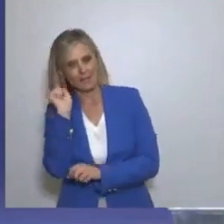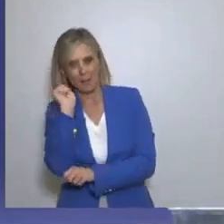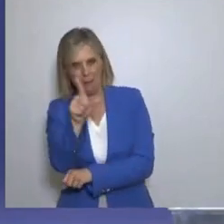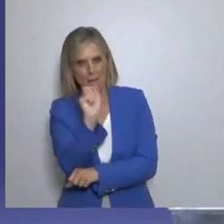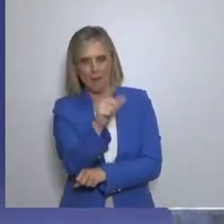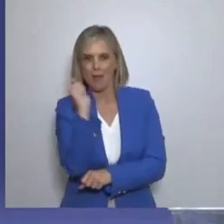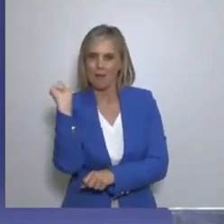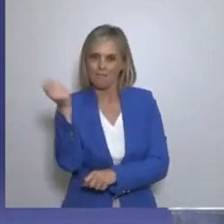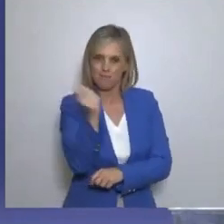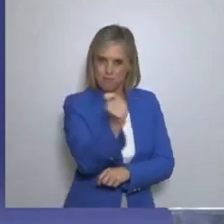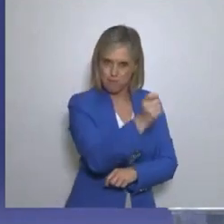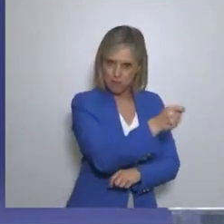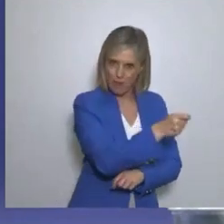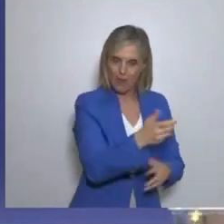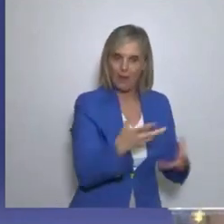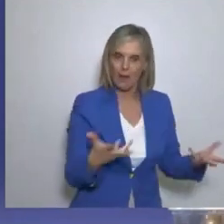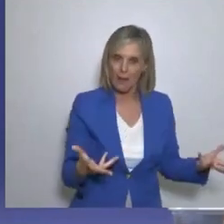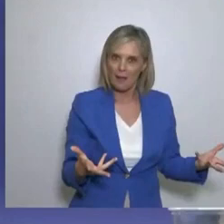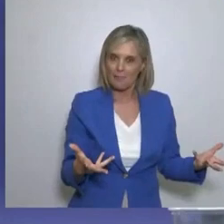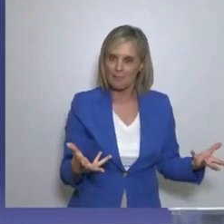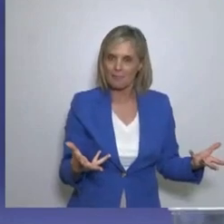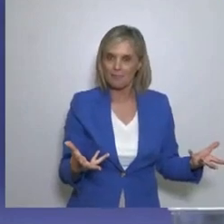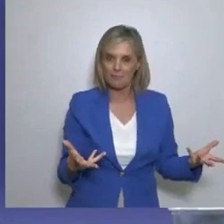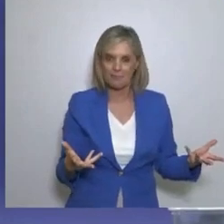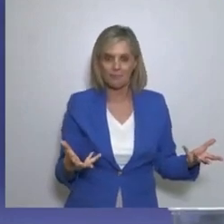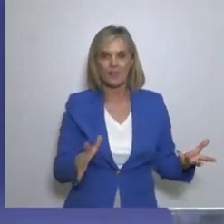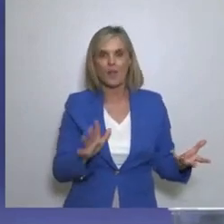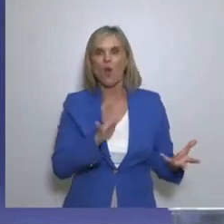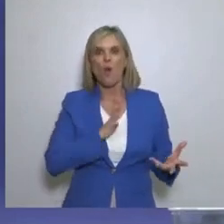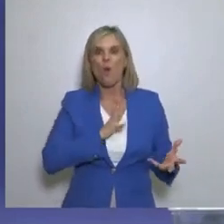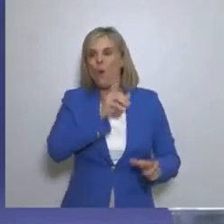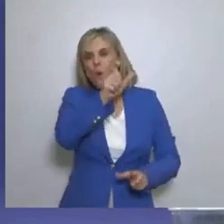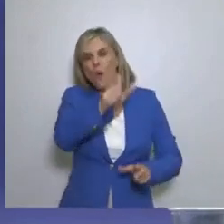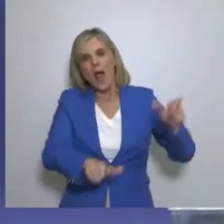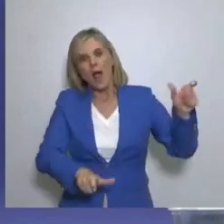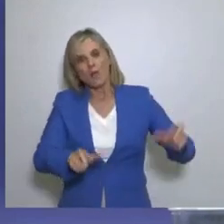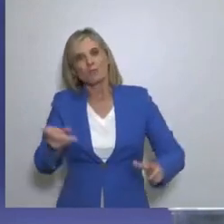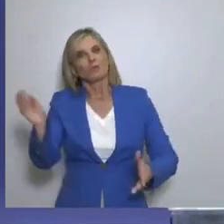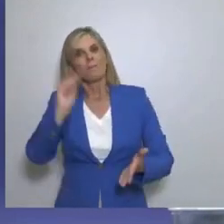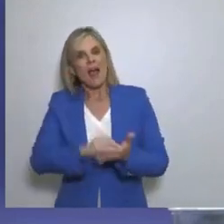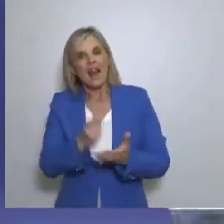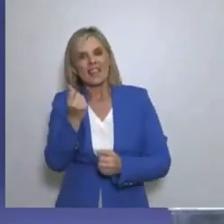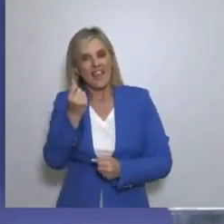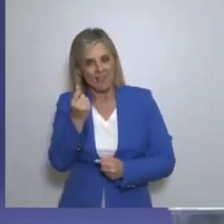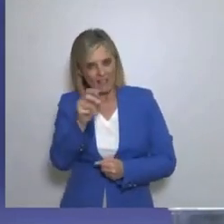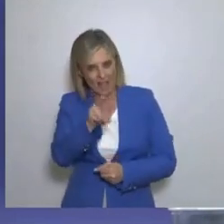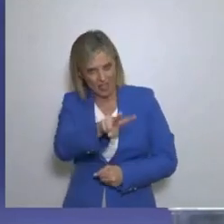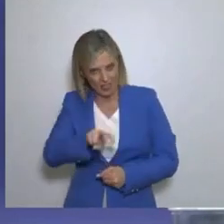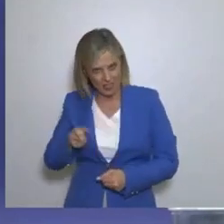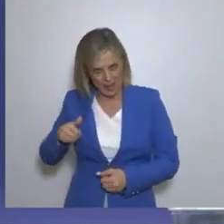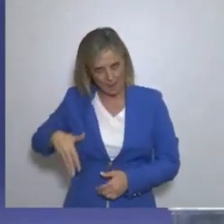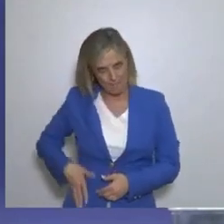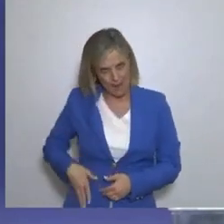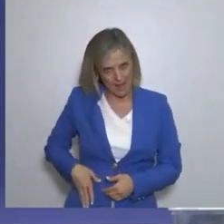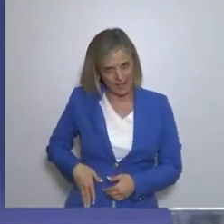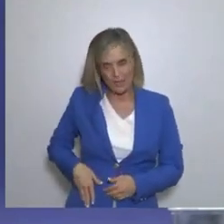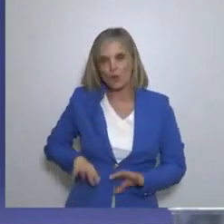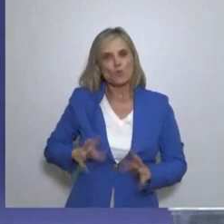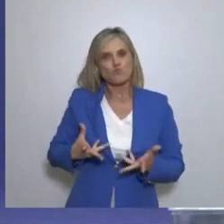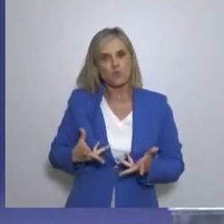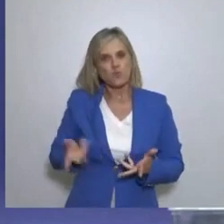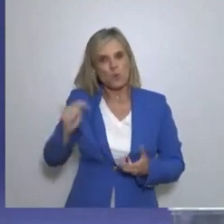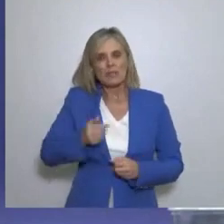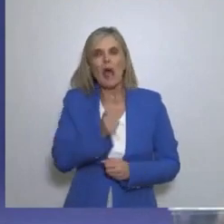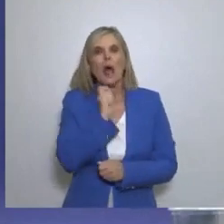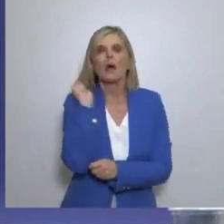πολίτη Που δεν είναι φρόνιμο Να του δώσουμε τόσο πολλά Αυτός ο πολίτης Θα τα ξαναρήξει πάλι στην αγορά του Άρα οι φόροι που υπάρχουν